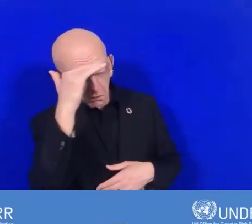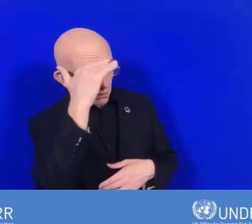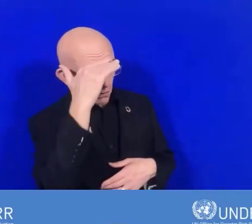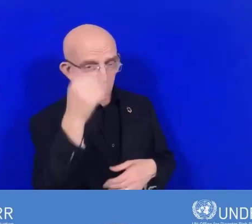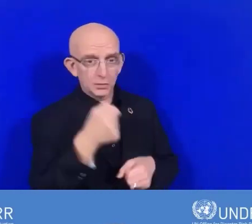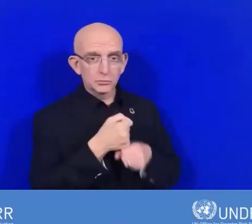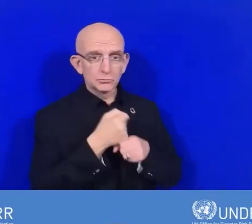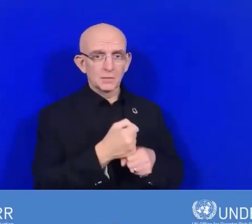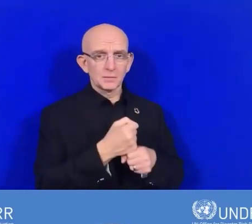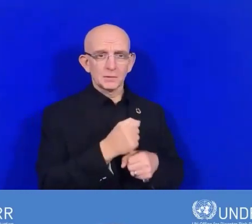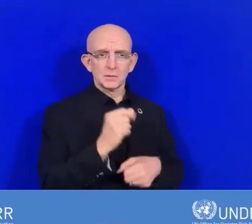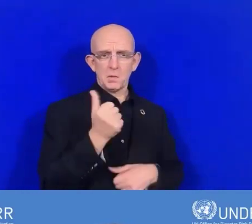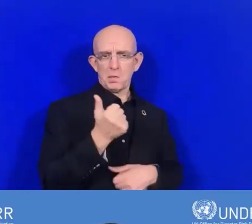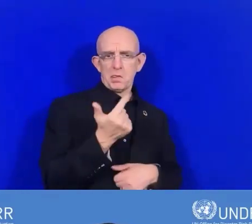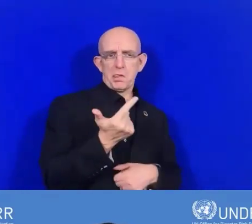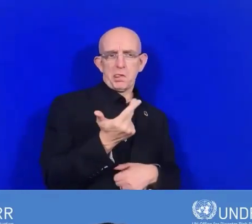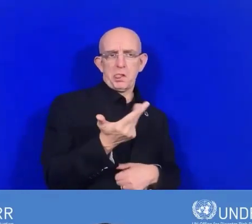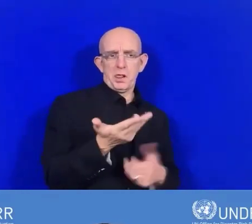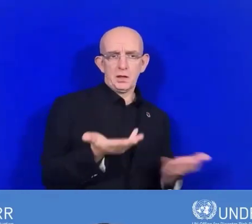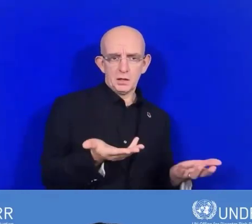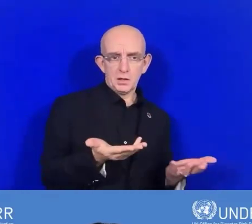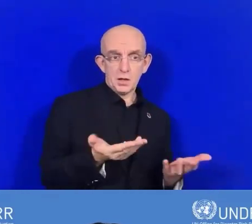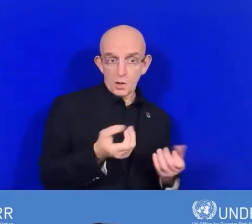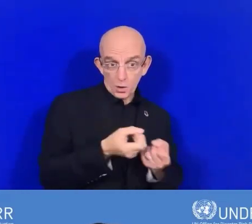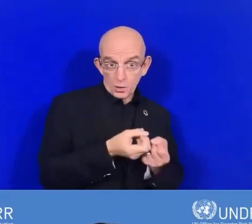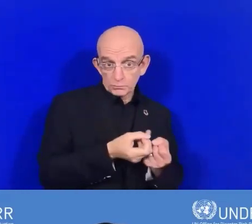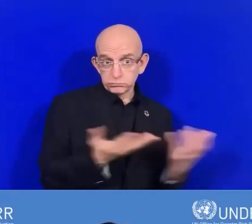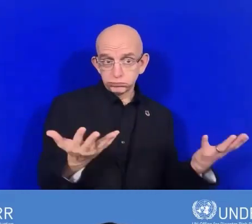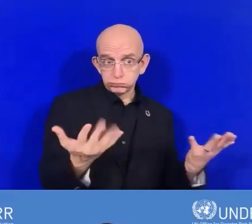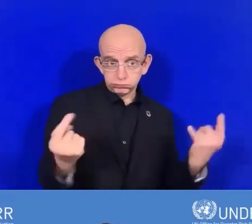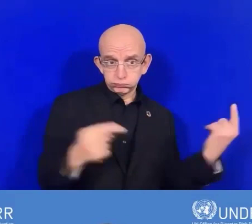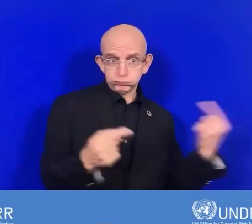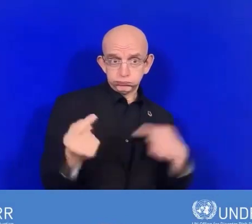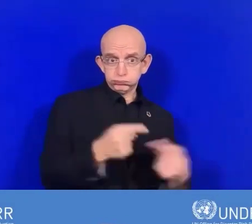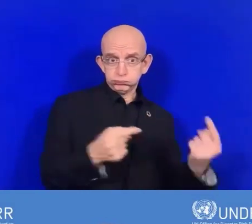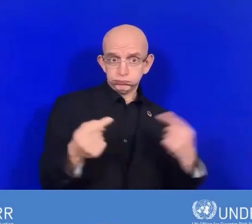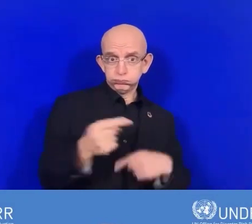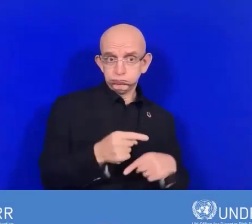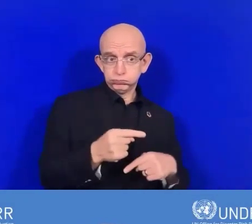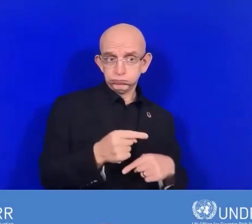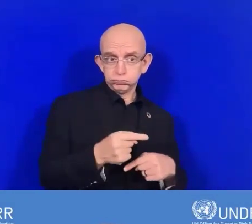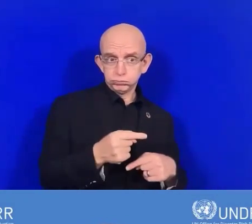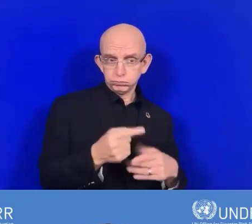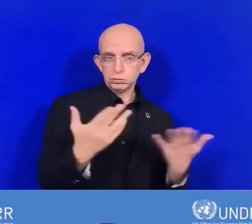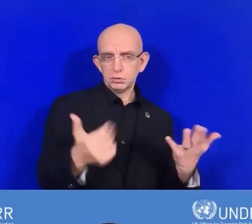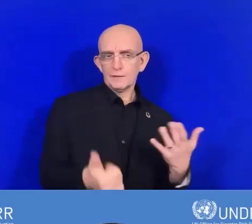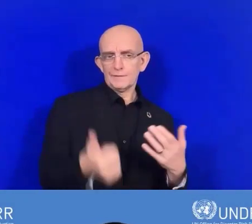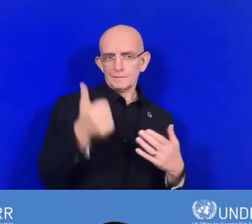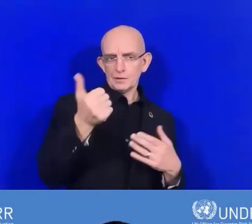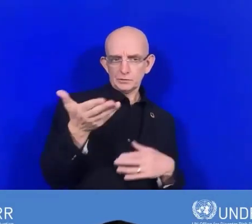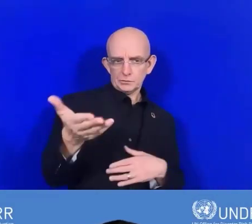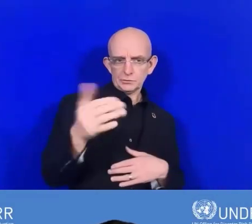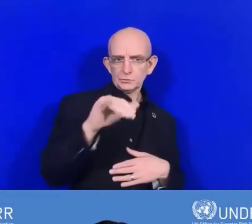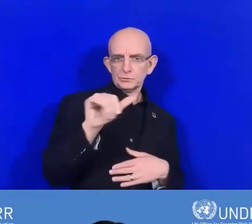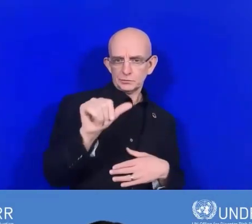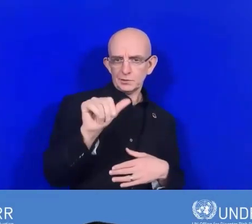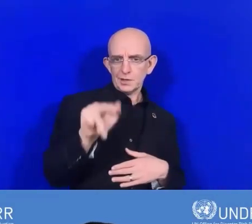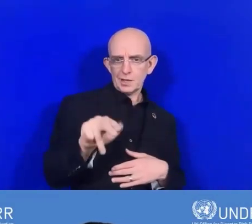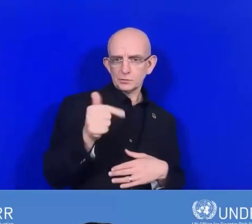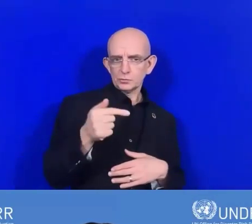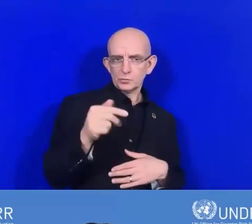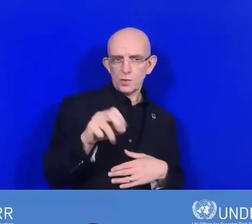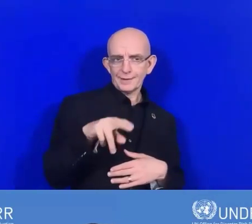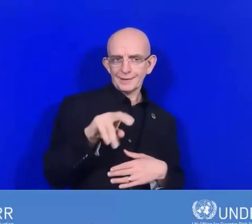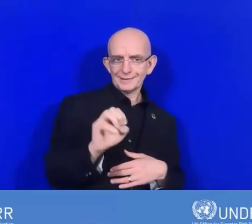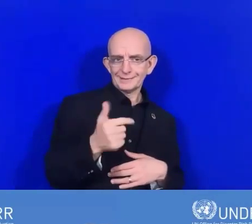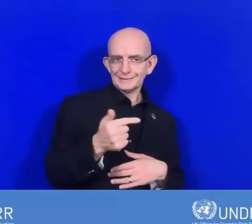personnes avec différents types de handicap engagées dans ce processus? Oui, ce qui